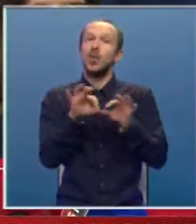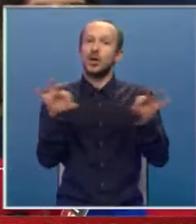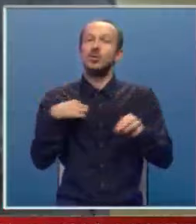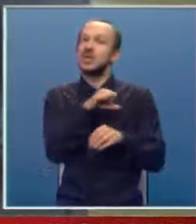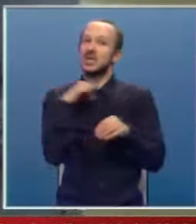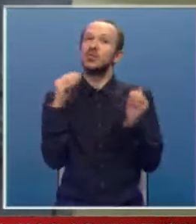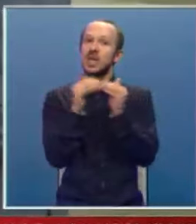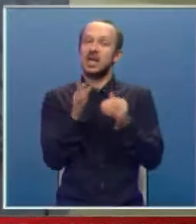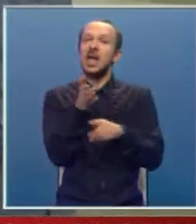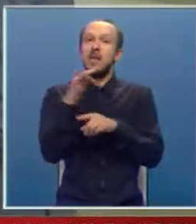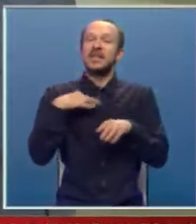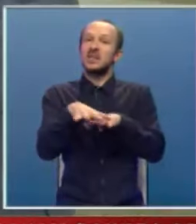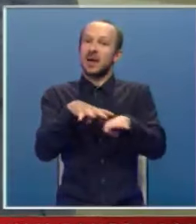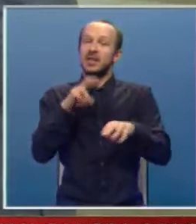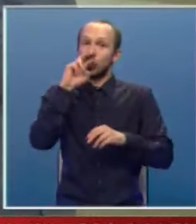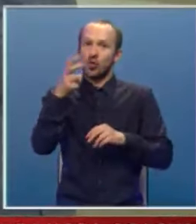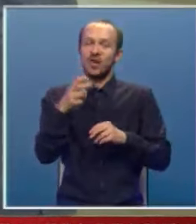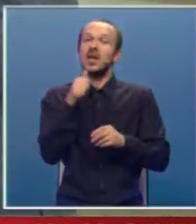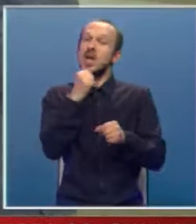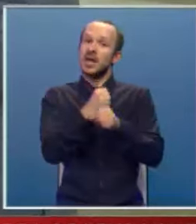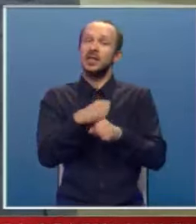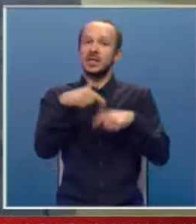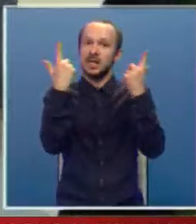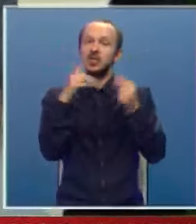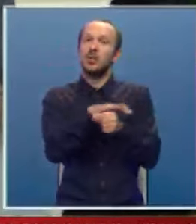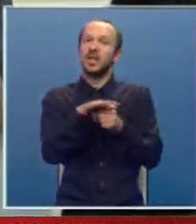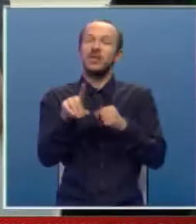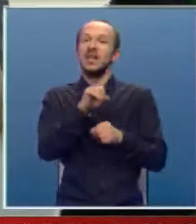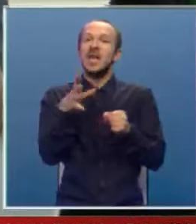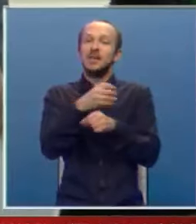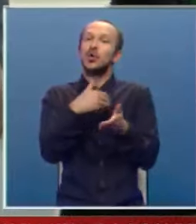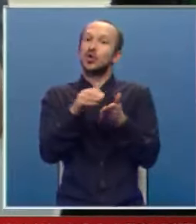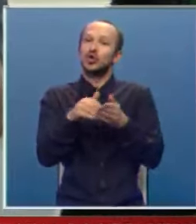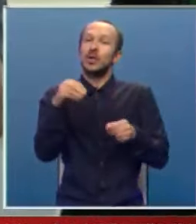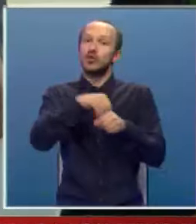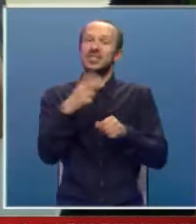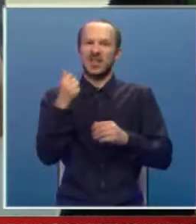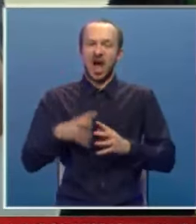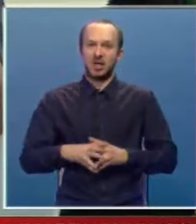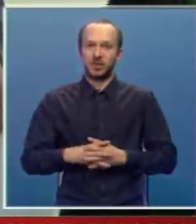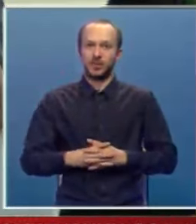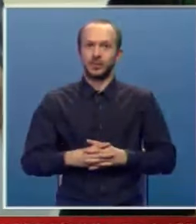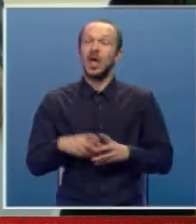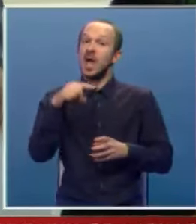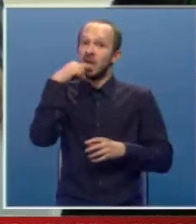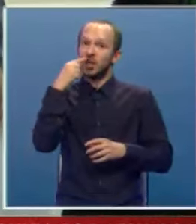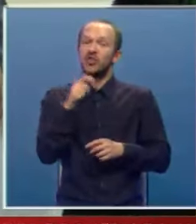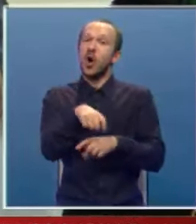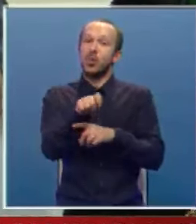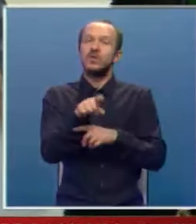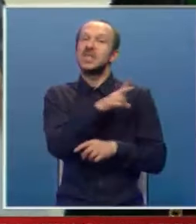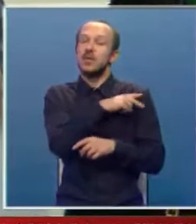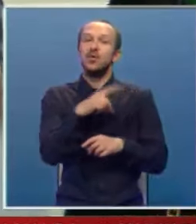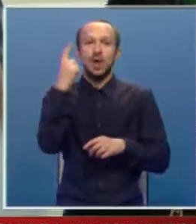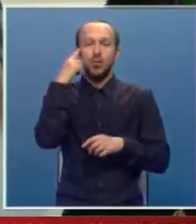i mi saglasni. Predsjednik parlamenta odgovara da se radi o jasnom prikrivanju nenaminskog trošenja budžetskih sredstava. Naglašava da odbornici